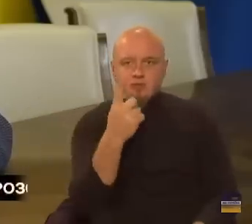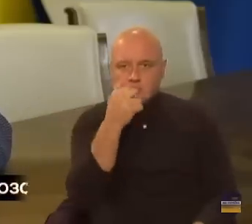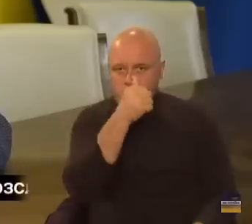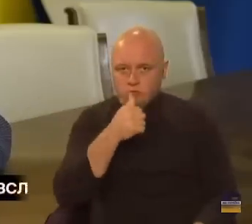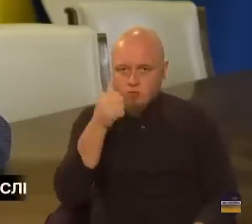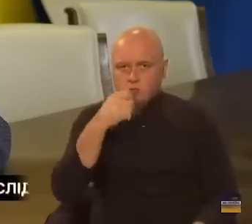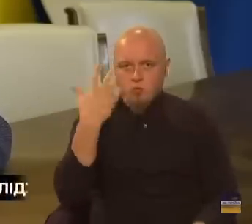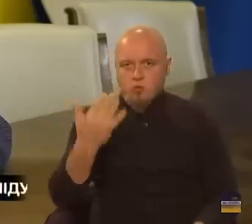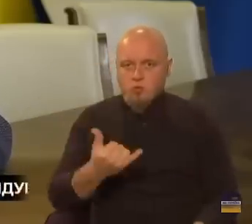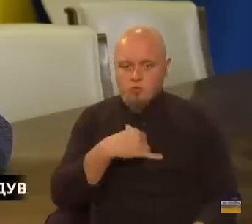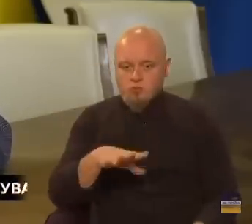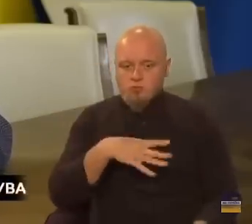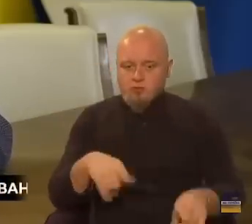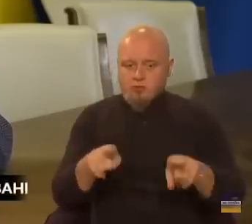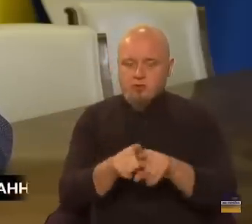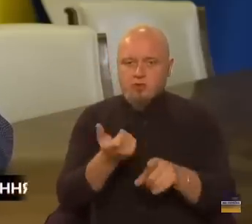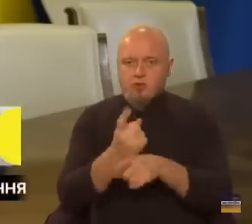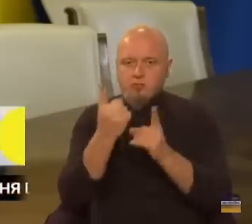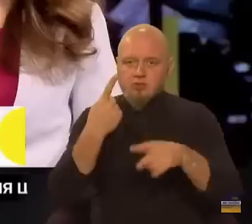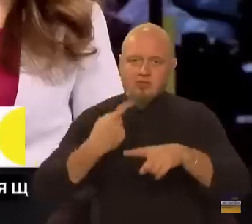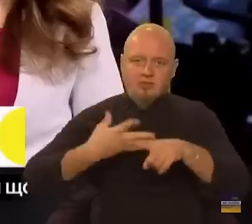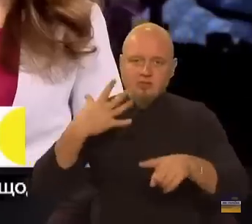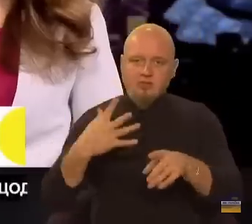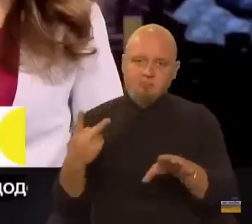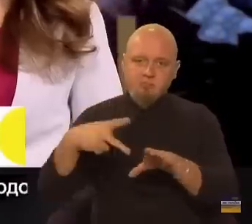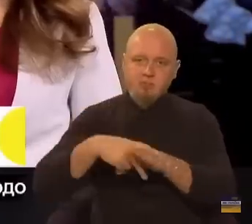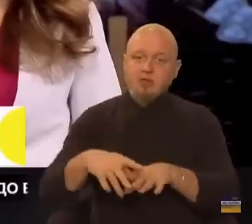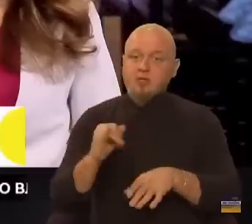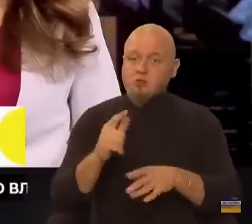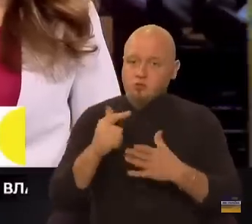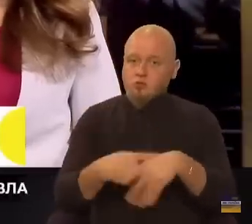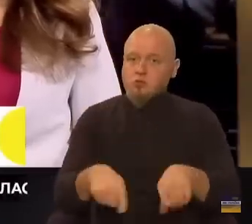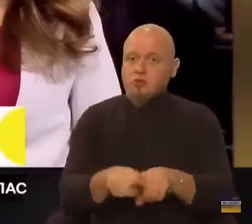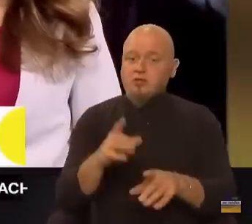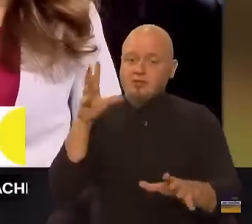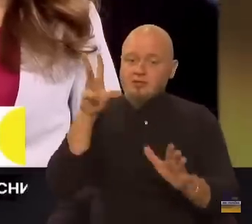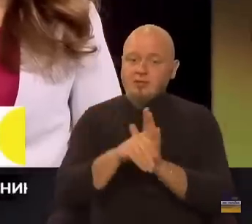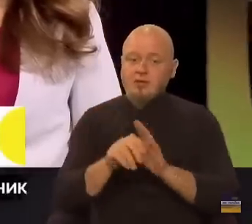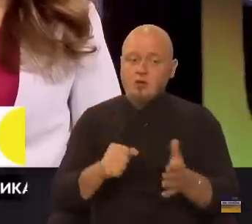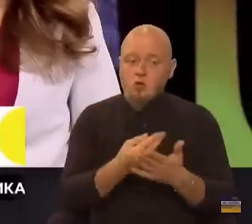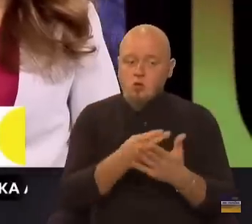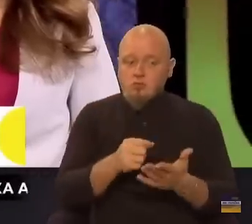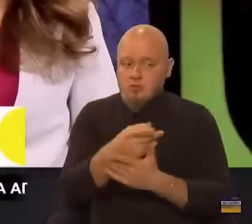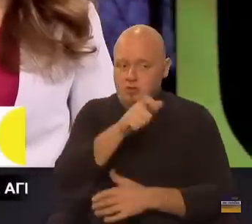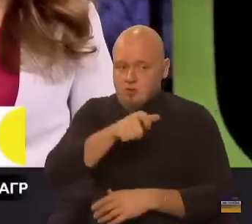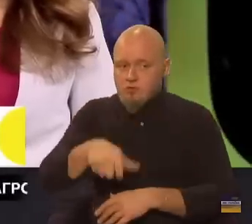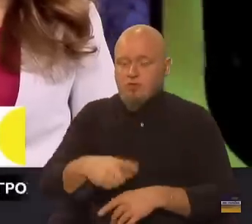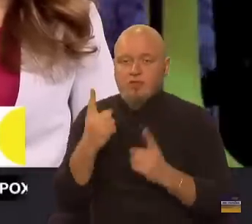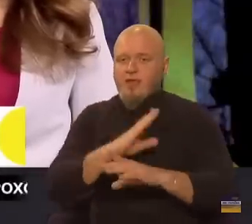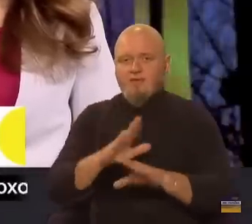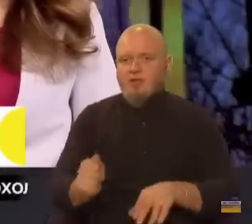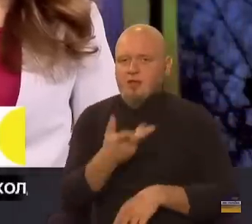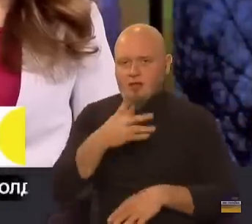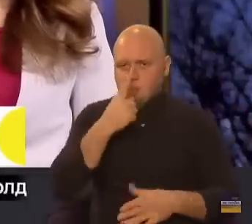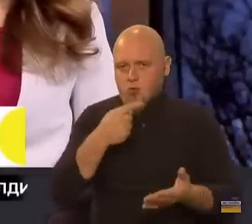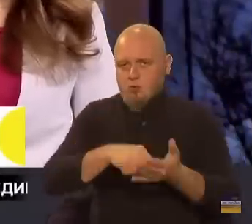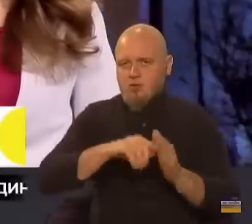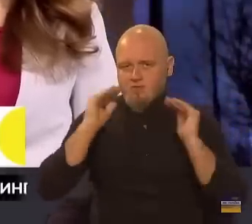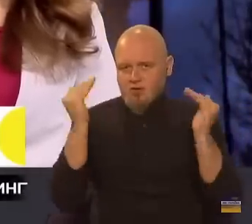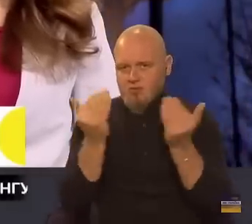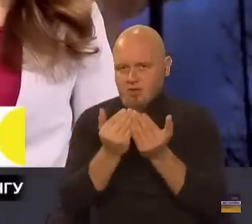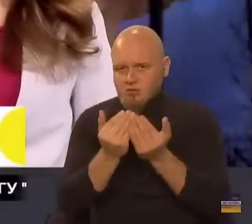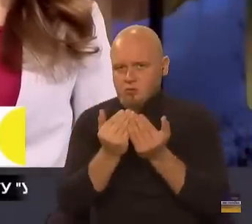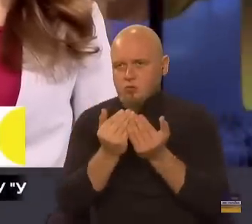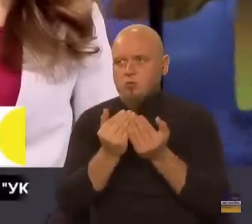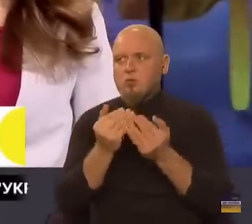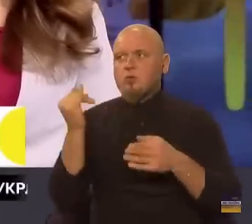року, коли в нас був такий найбільш критичний пік. І знову ж таки, серед госпіталізованих невелика кількість потрапляє в реанімацію